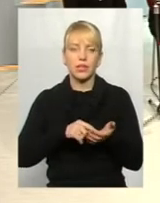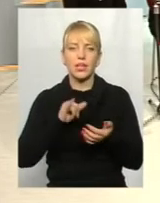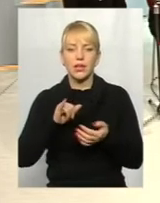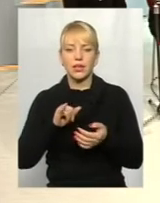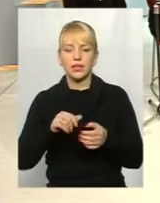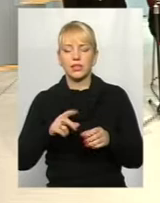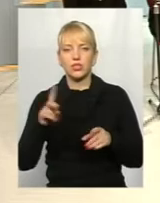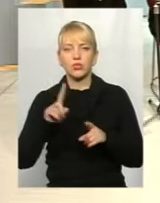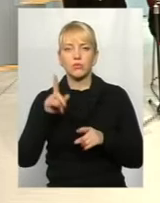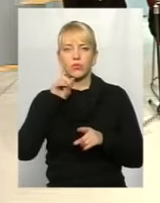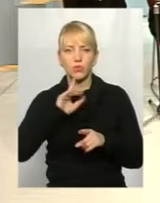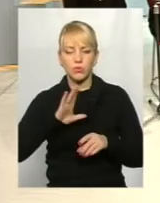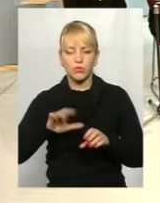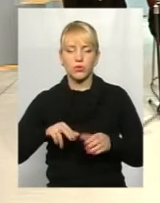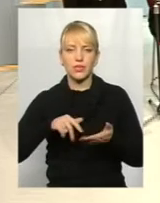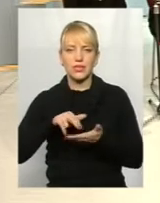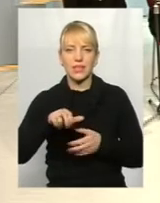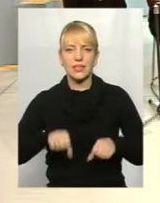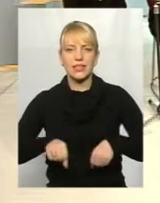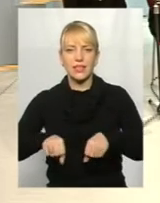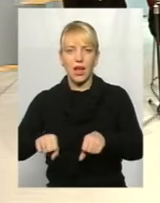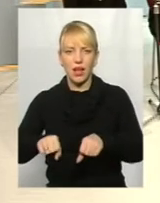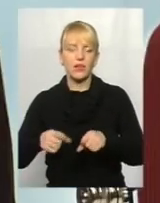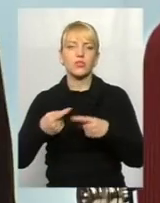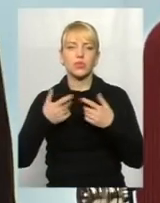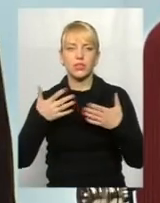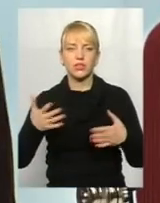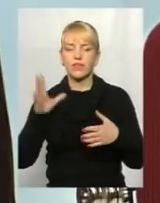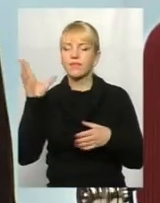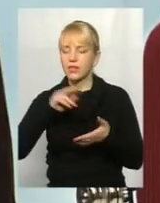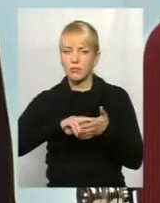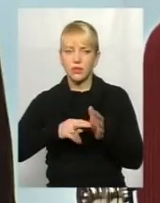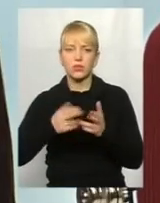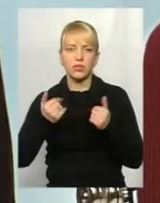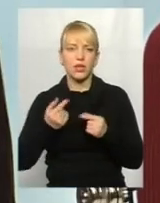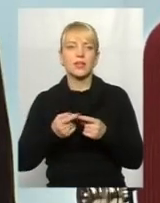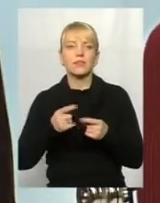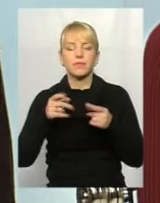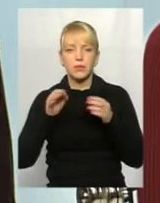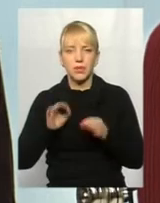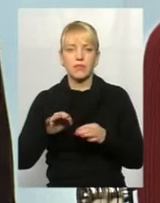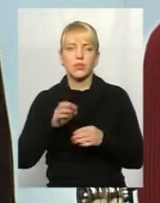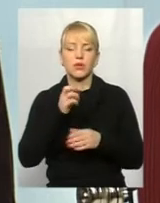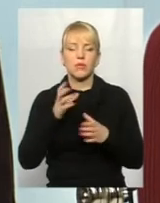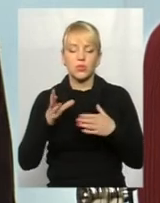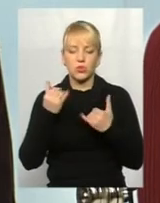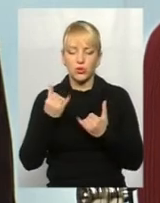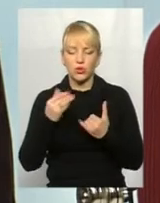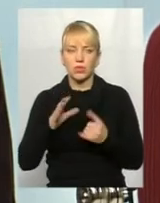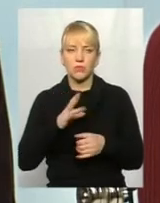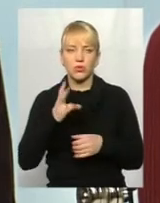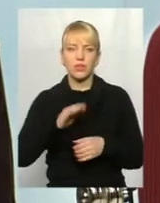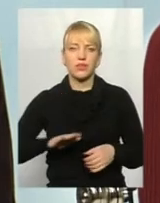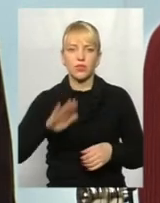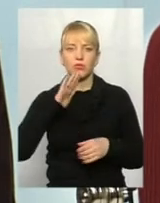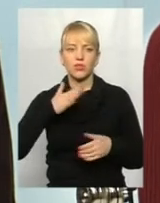з каляскою можна зайти, і людина наказна. планується, все планується. Єдине, що, звичайно, сьогодні ми з Борисом Васильовичем були на об'їзді на території